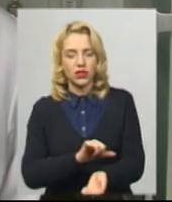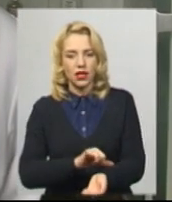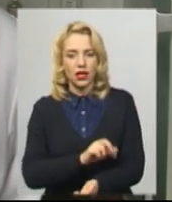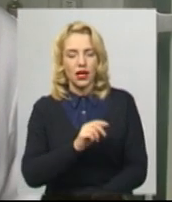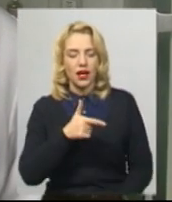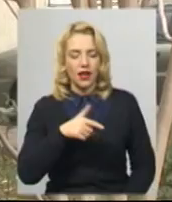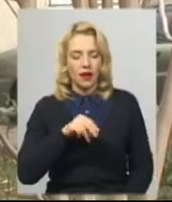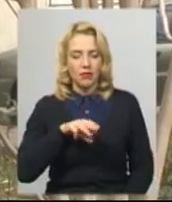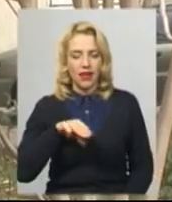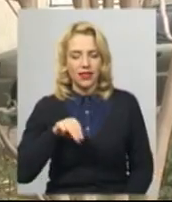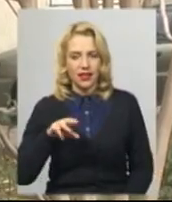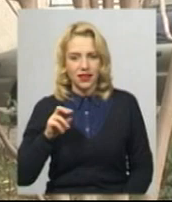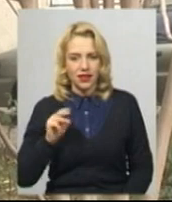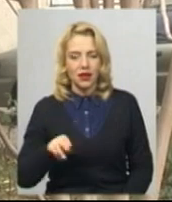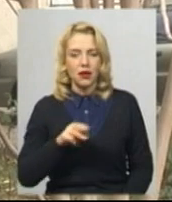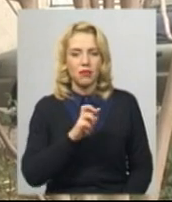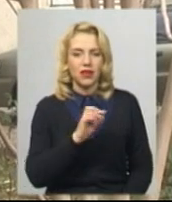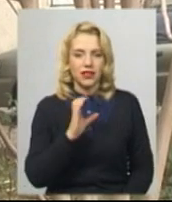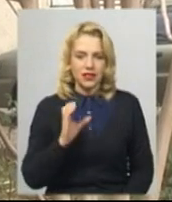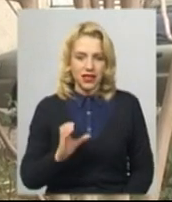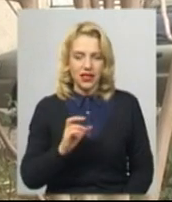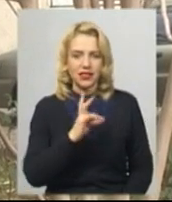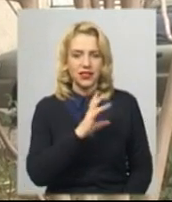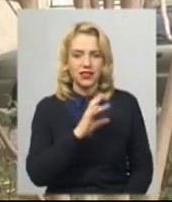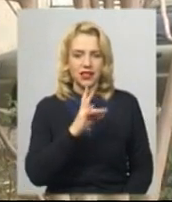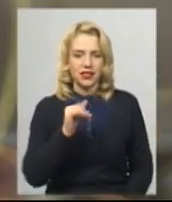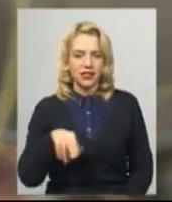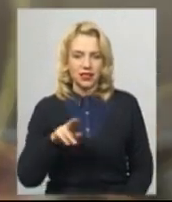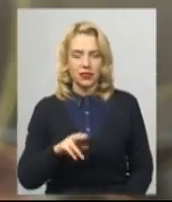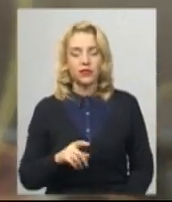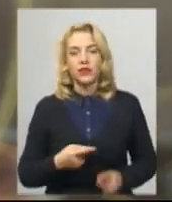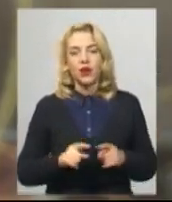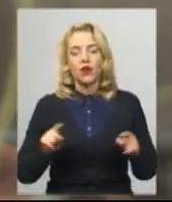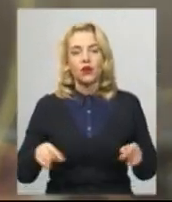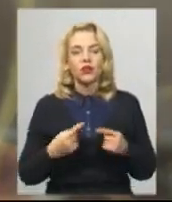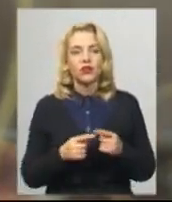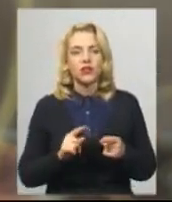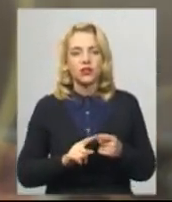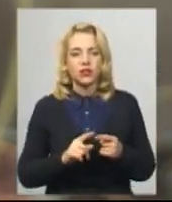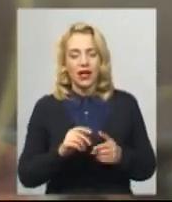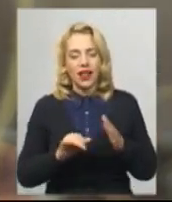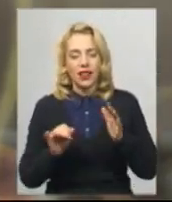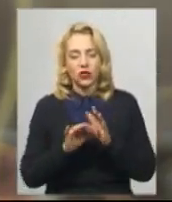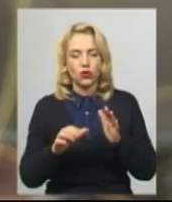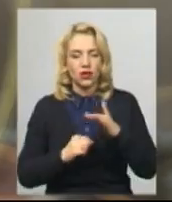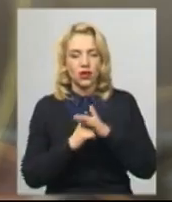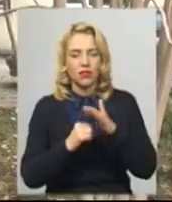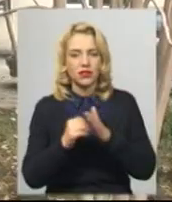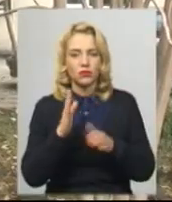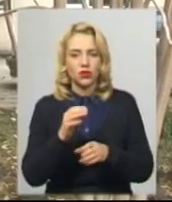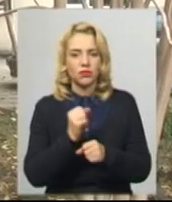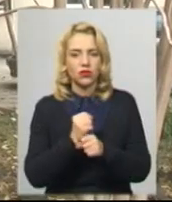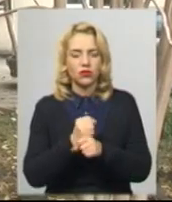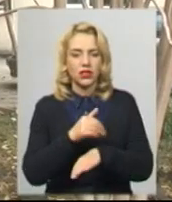БЦ, сифіліс, снід. Координатор проєкту «Одна кров Хмельницькій області» Єгор Денісов розповідає, що електронна база донорів працюватиме адресно.